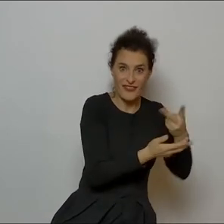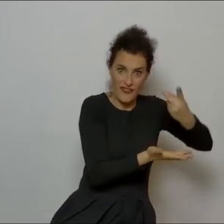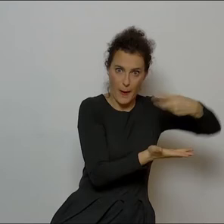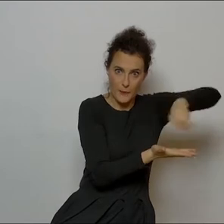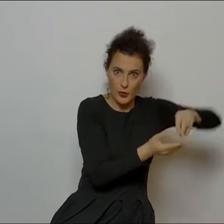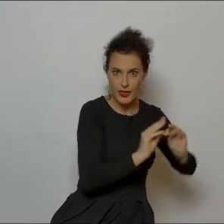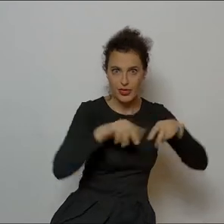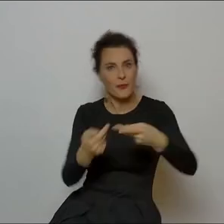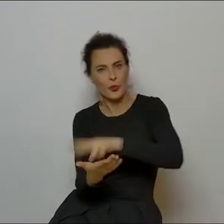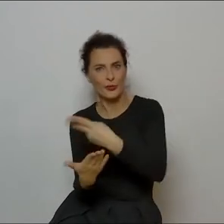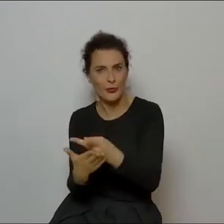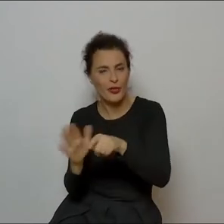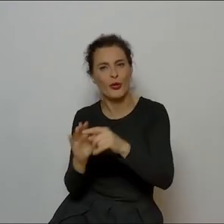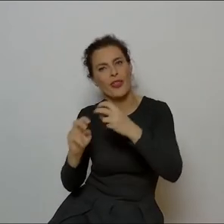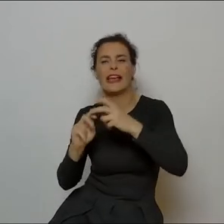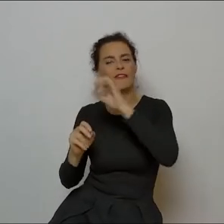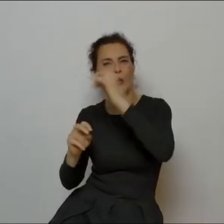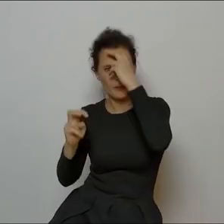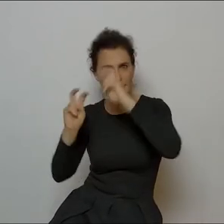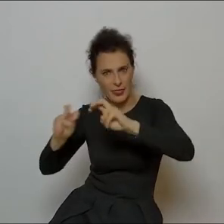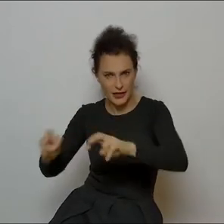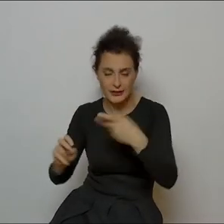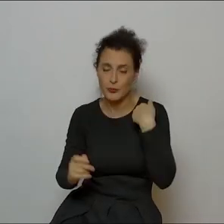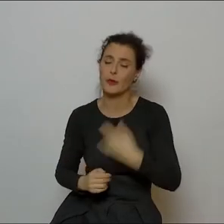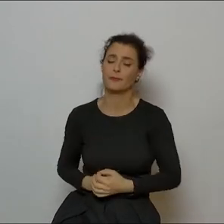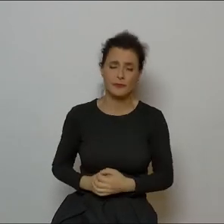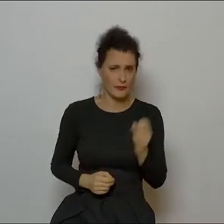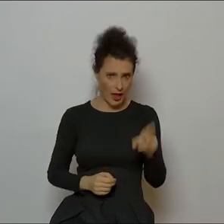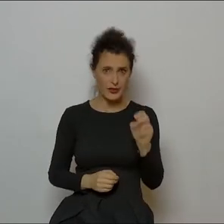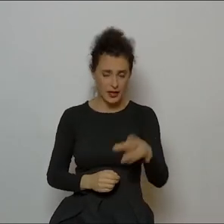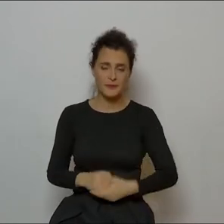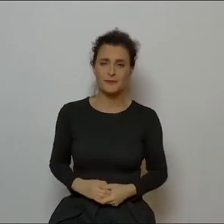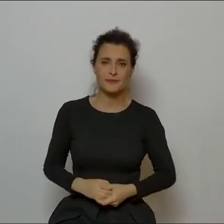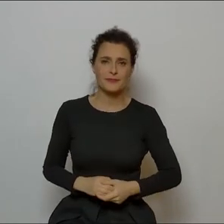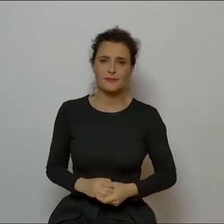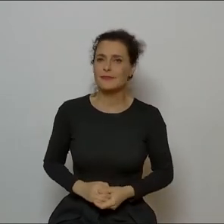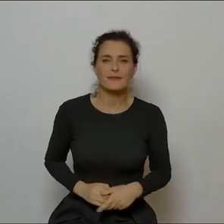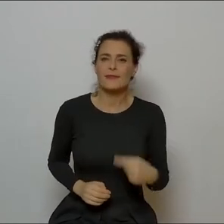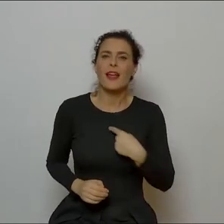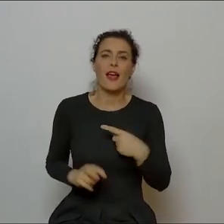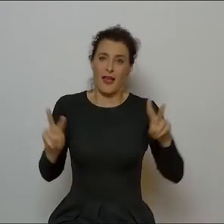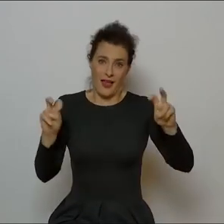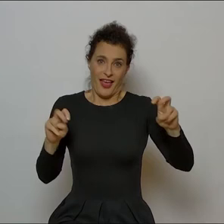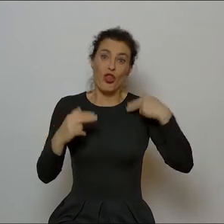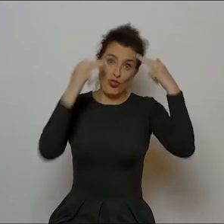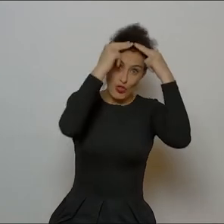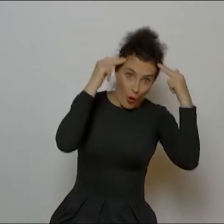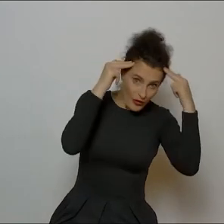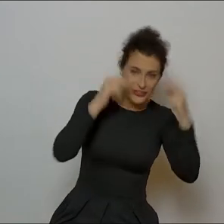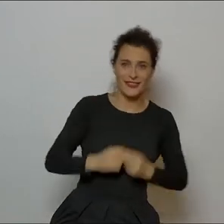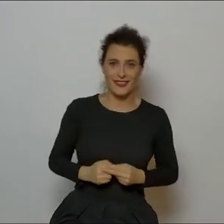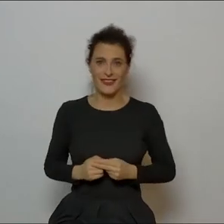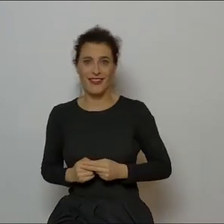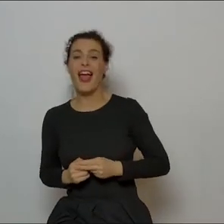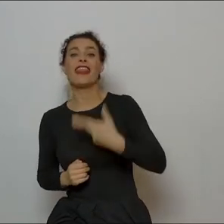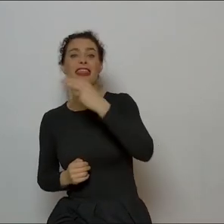Tak. teraz, no dla mnie to... Niemen i Norwid to taka jedna osoba,